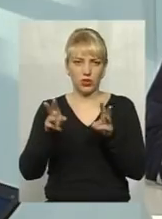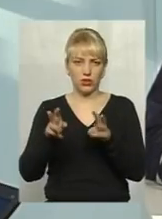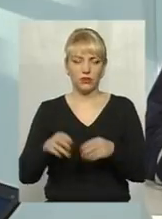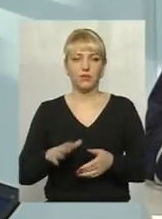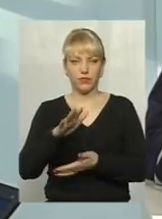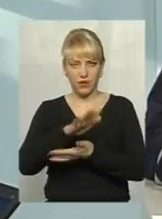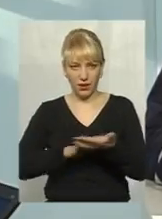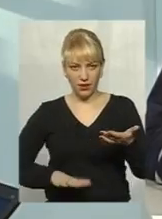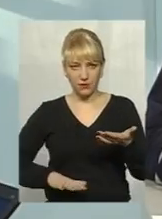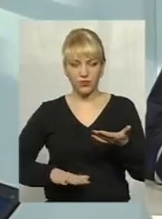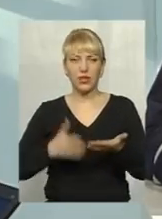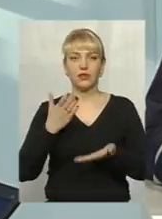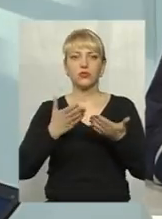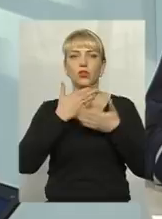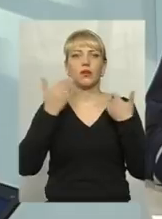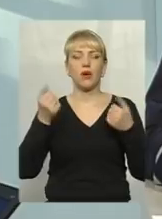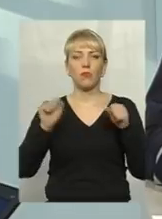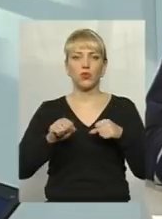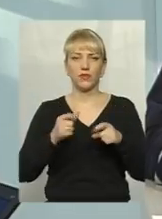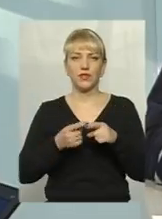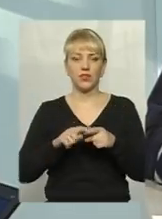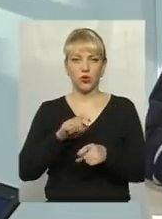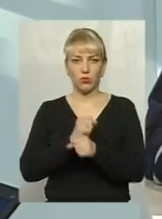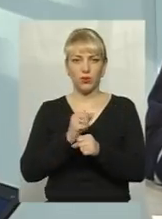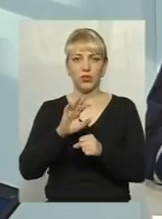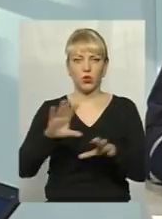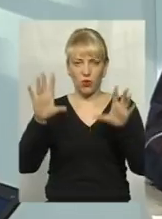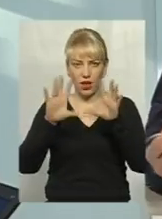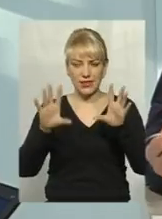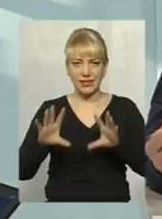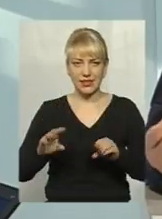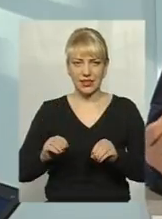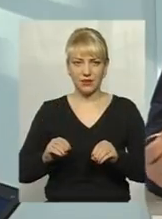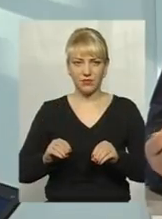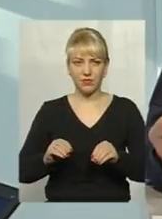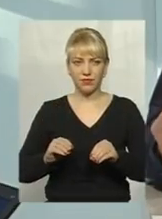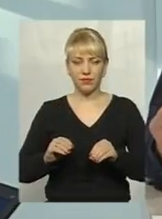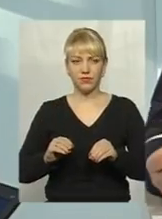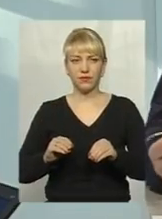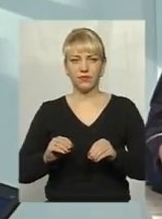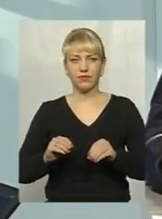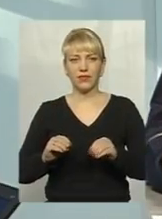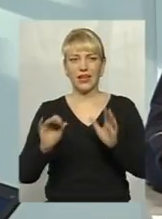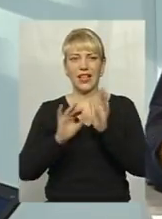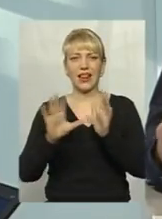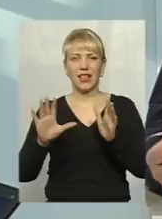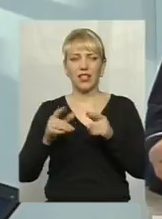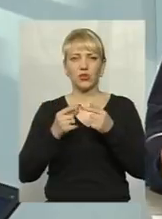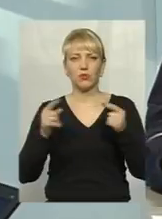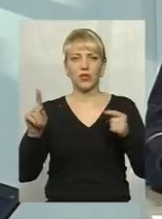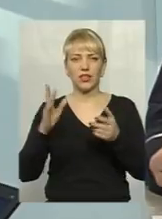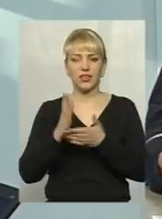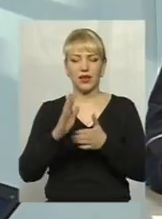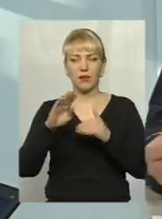Далі, якщо немає можливості зробити це, то гасити електроприлади, які знаходяться під